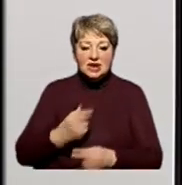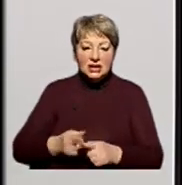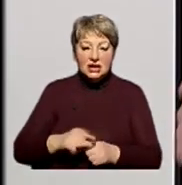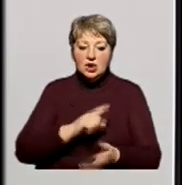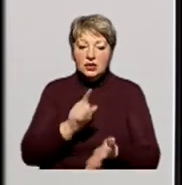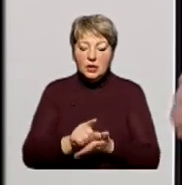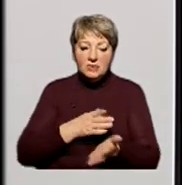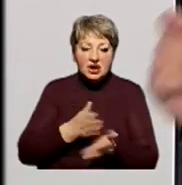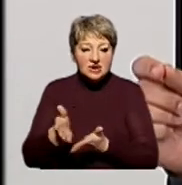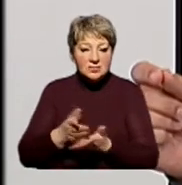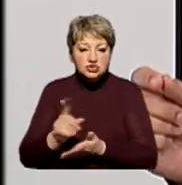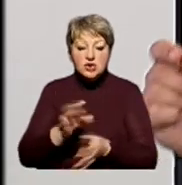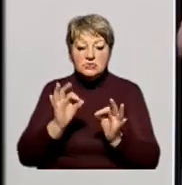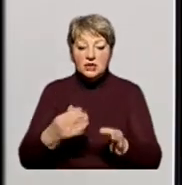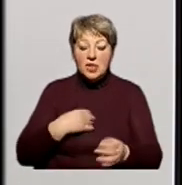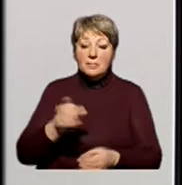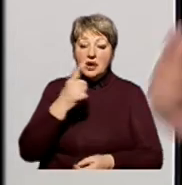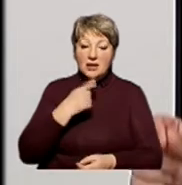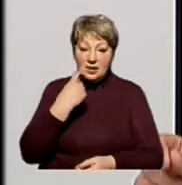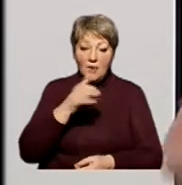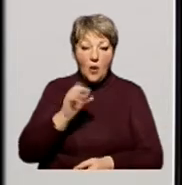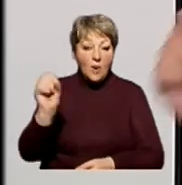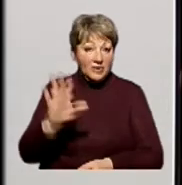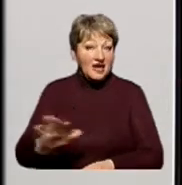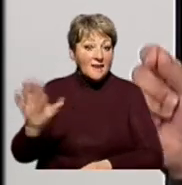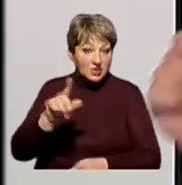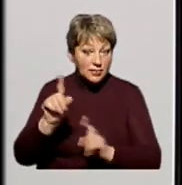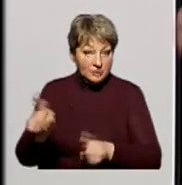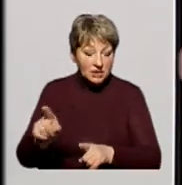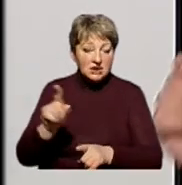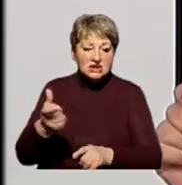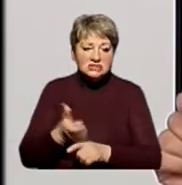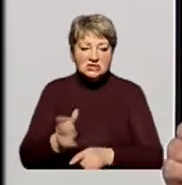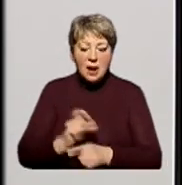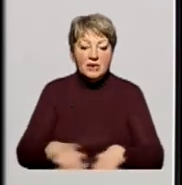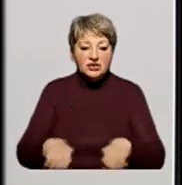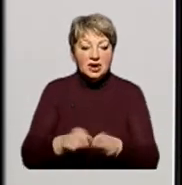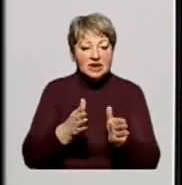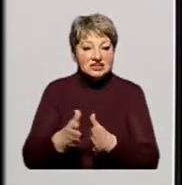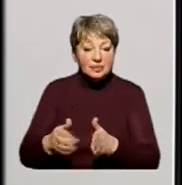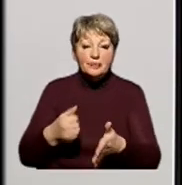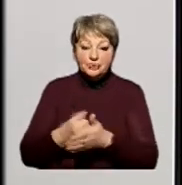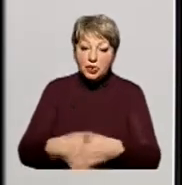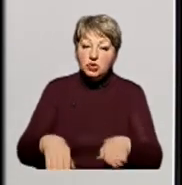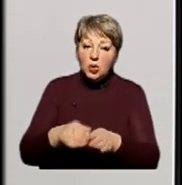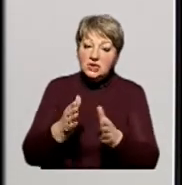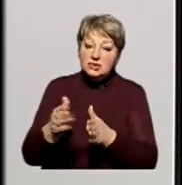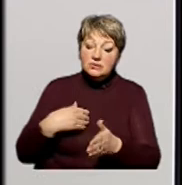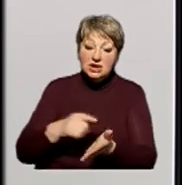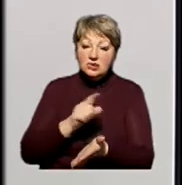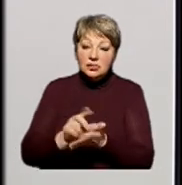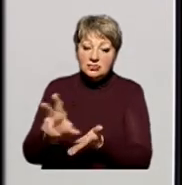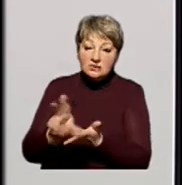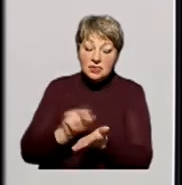Ми маємо рухатися до того, що, насправді, нам розказують про Європу, так от в Європі якраз, саме в більшості країн, саме така система. От до такої системи маємо рухатися.